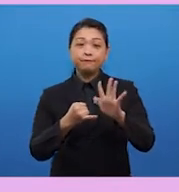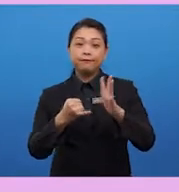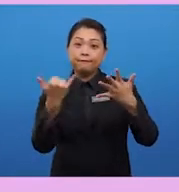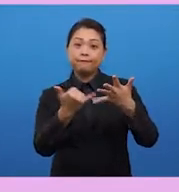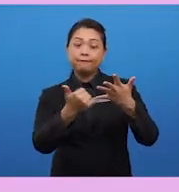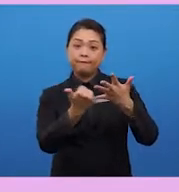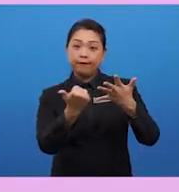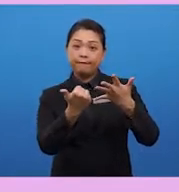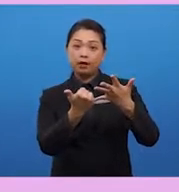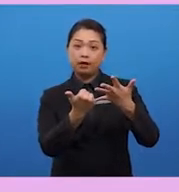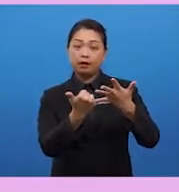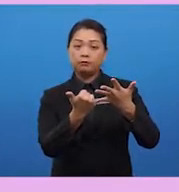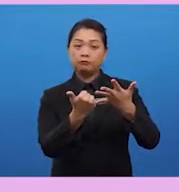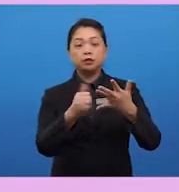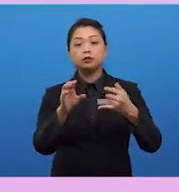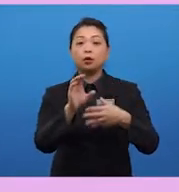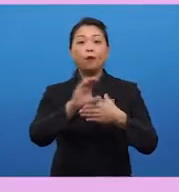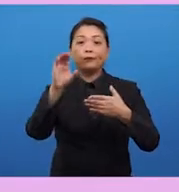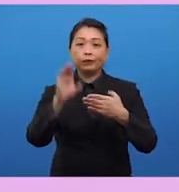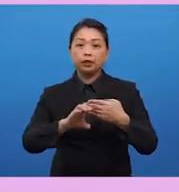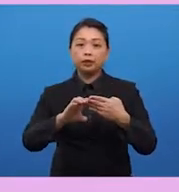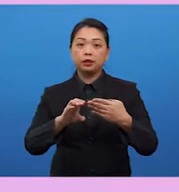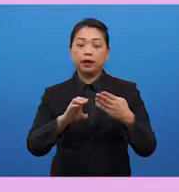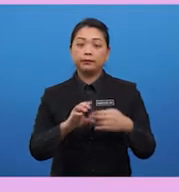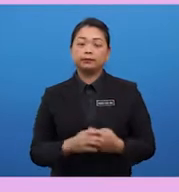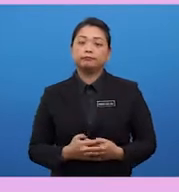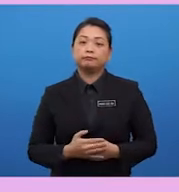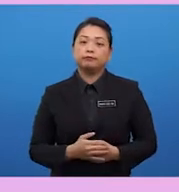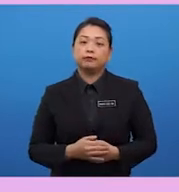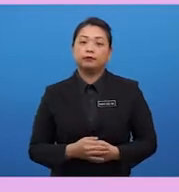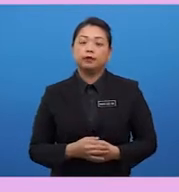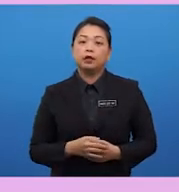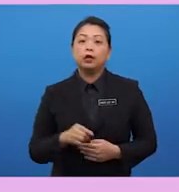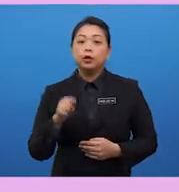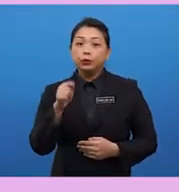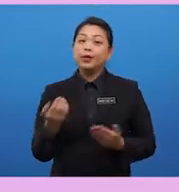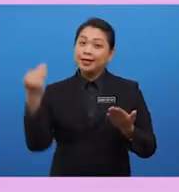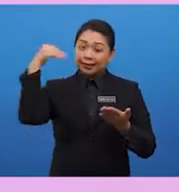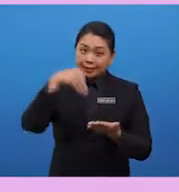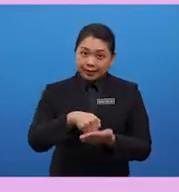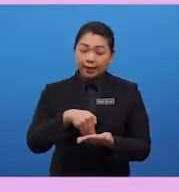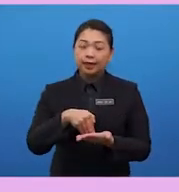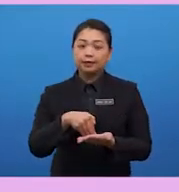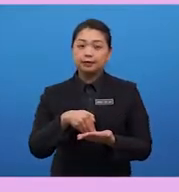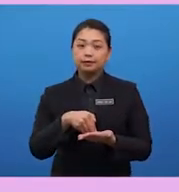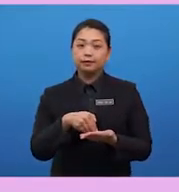Now, this is your concluding paragraph. you reinstate your stand